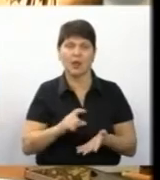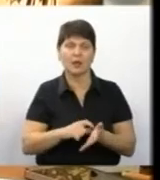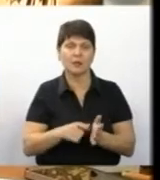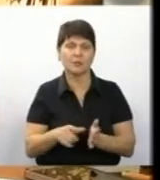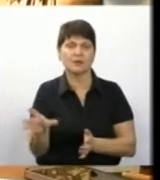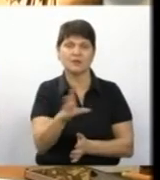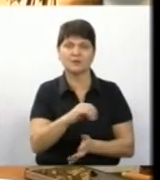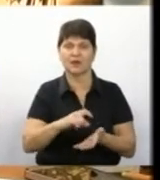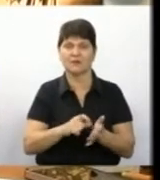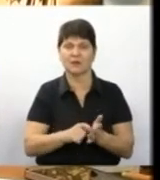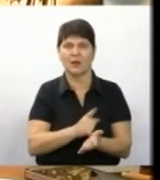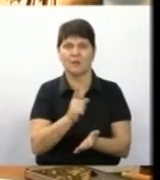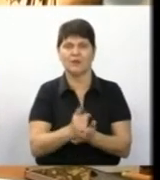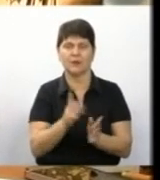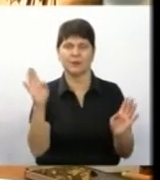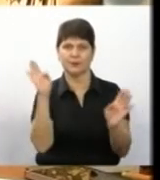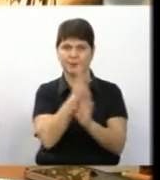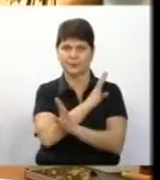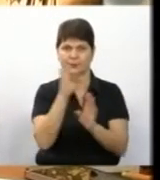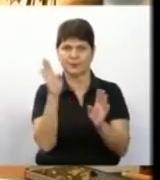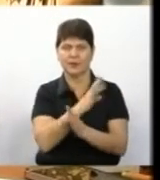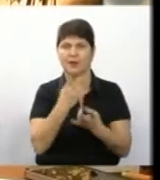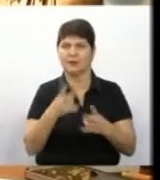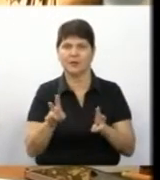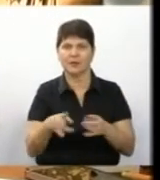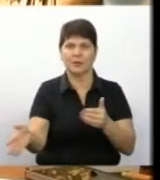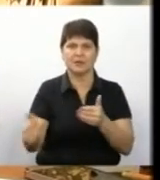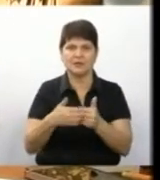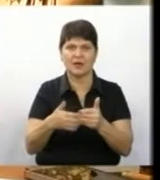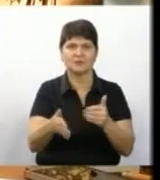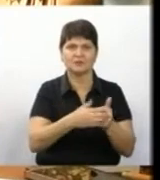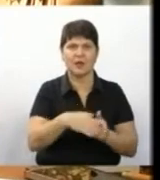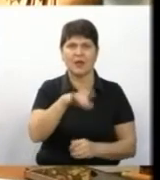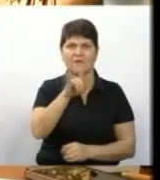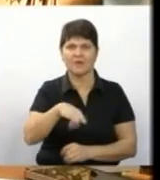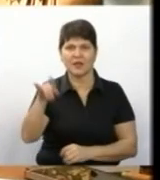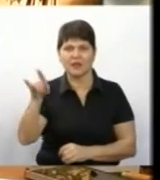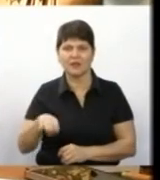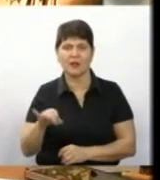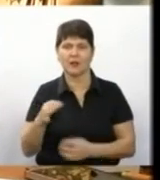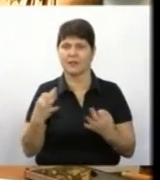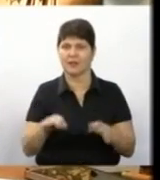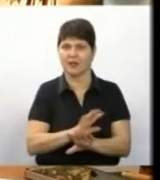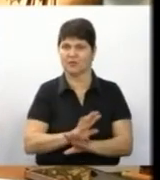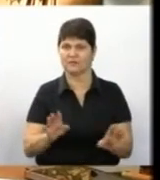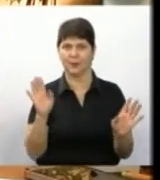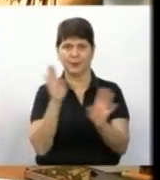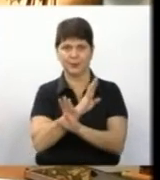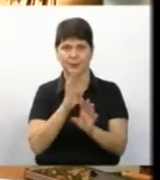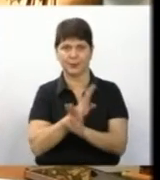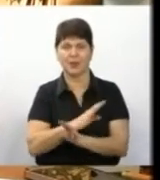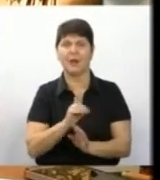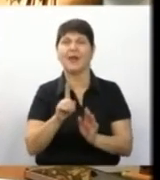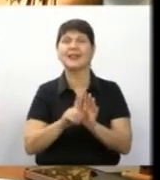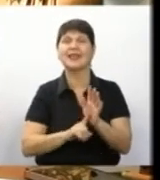вся квартира повинна гарно провітрюватися. Не треба зачиняти вікна і не дозволяти привітрювати, тому що